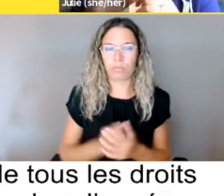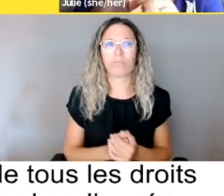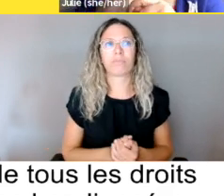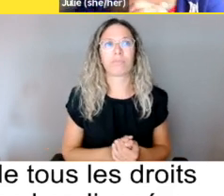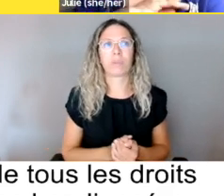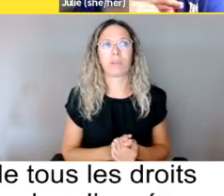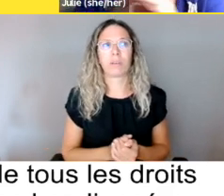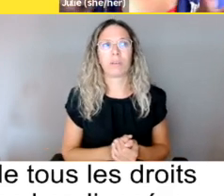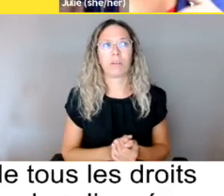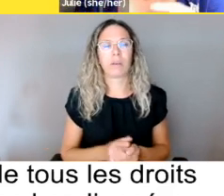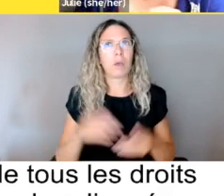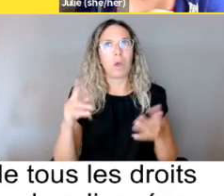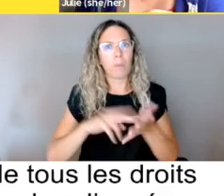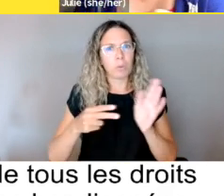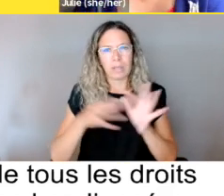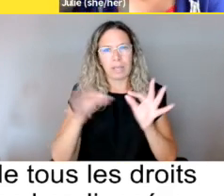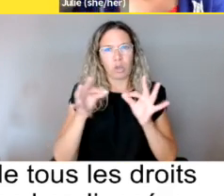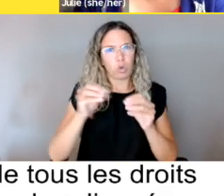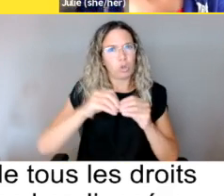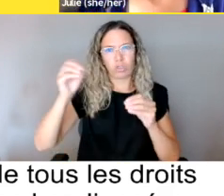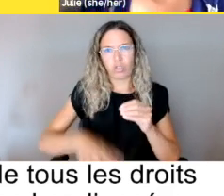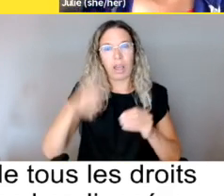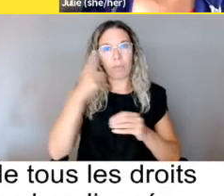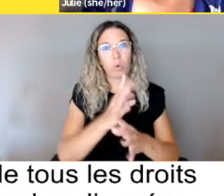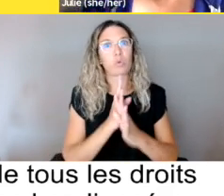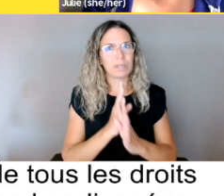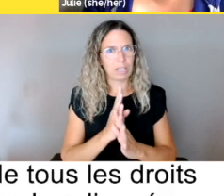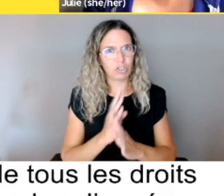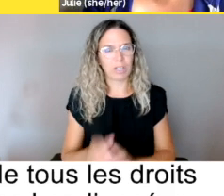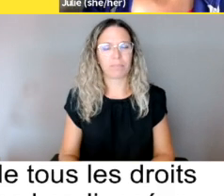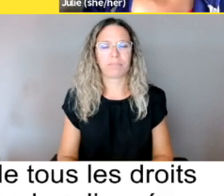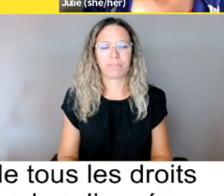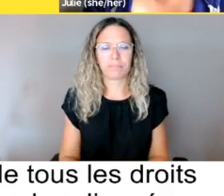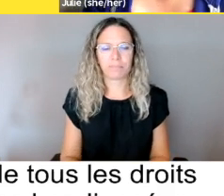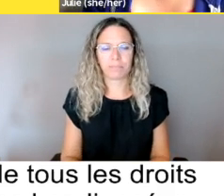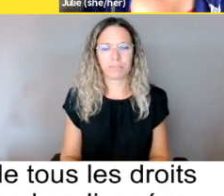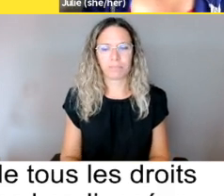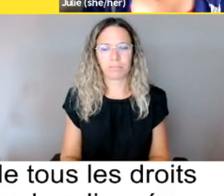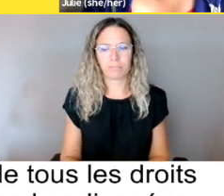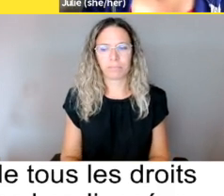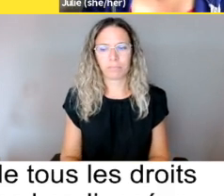que ça devrait pas coûter de l'argent aux usagers ou personnes qui en bénéficient.